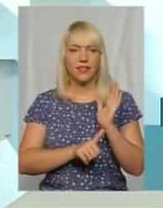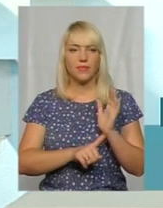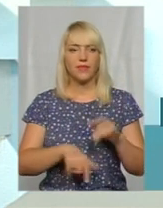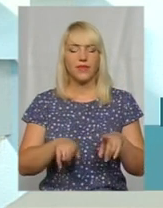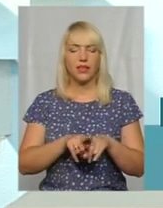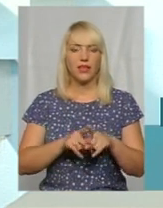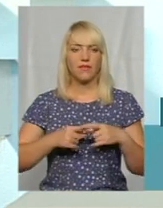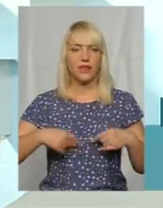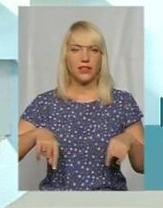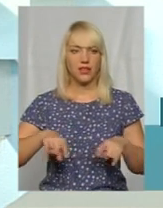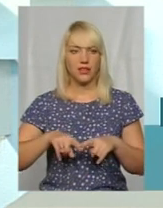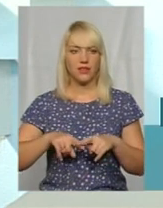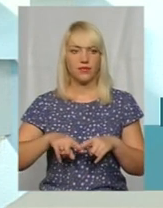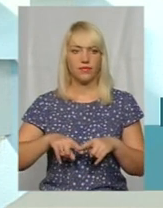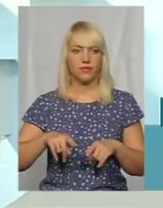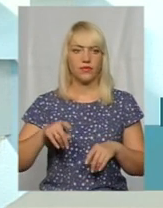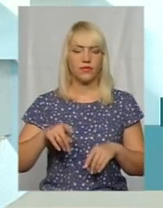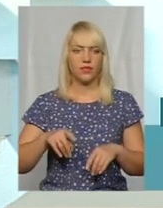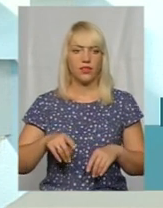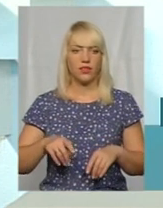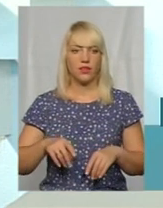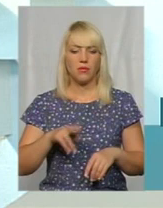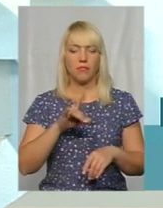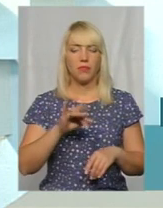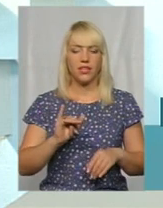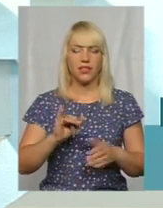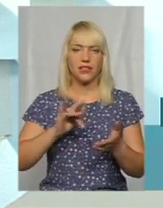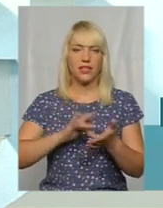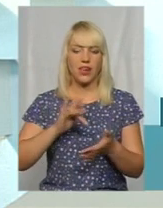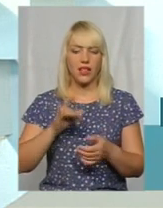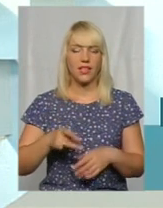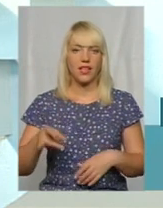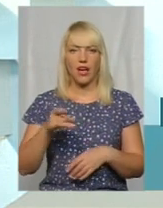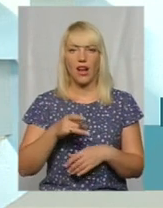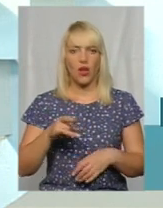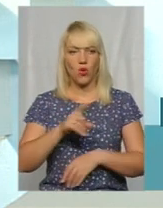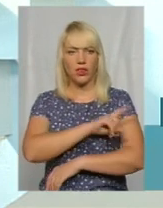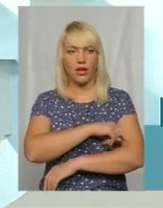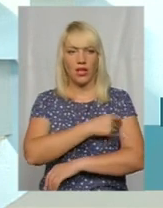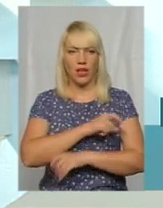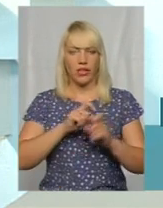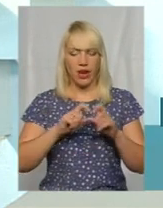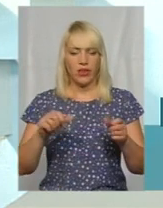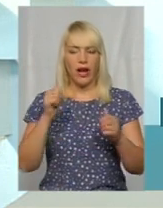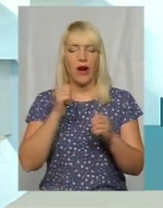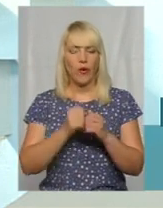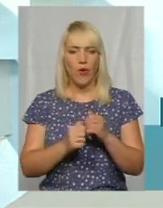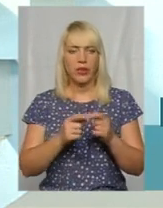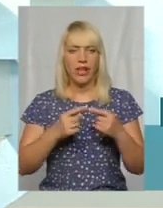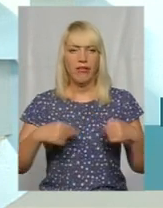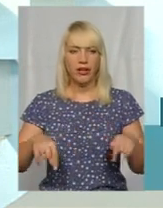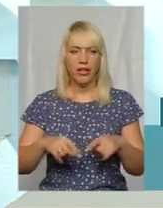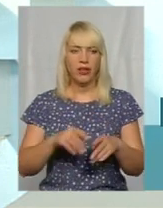відділень при центральних районних лікарнях. І кожне відділення здійснює